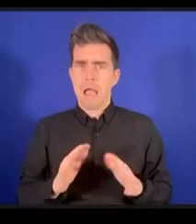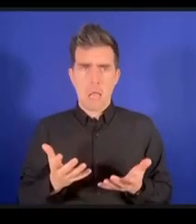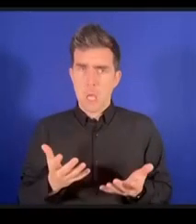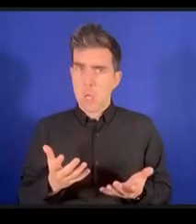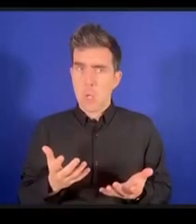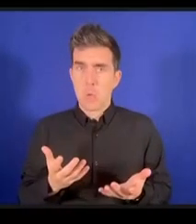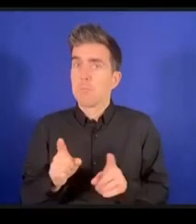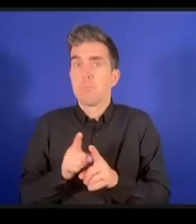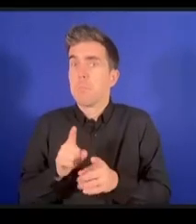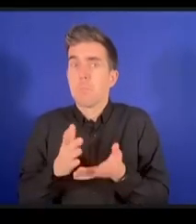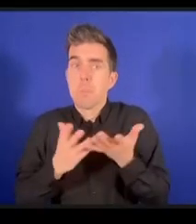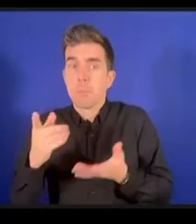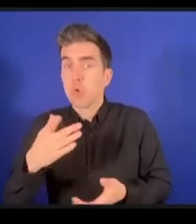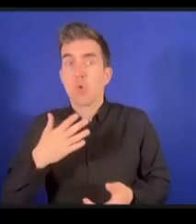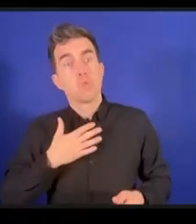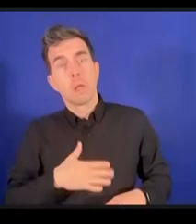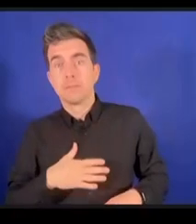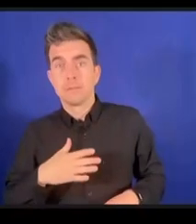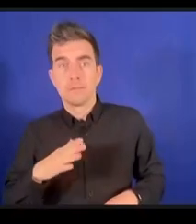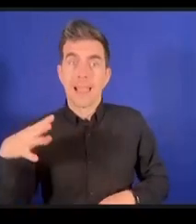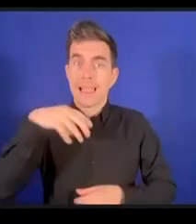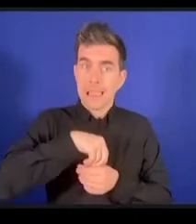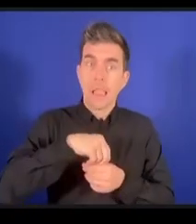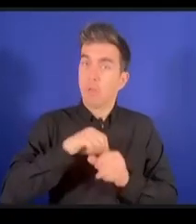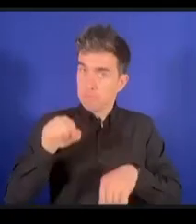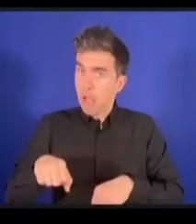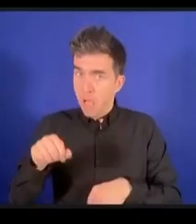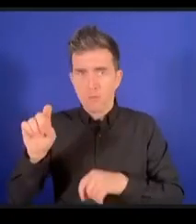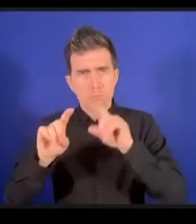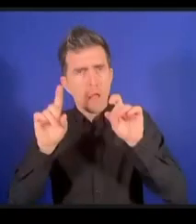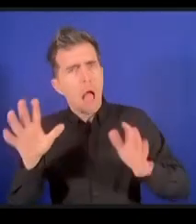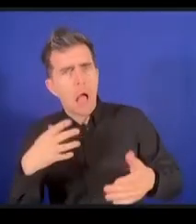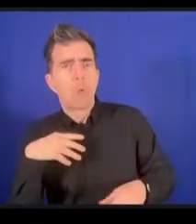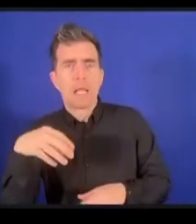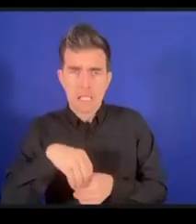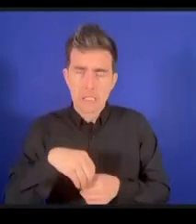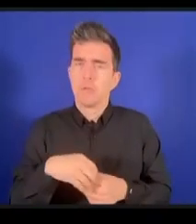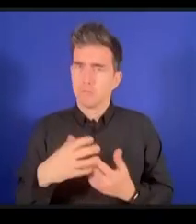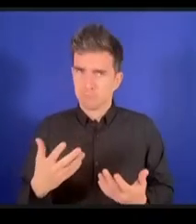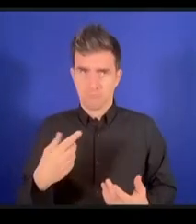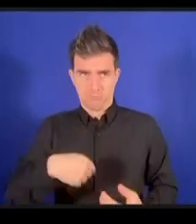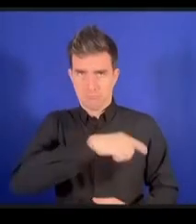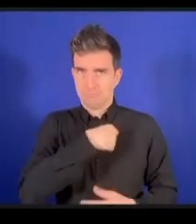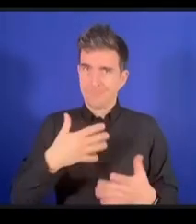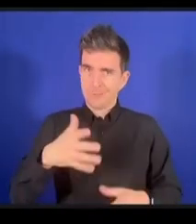coalitions dynamiques qui ont présenté leur rapport ici jusqu'à présent